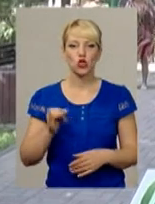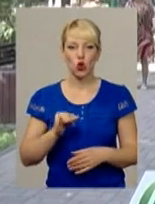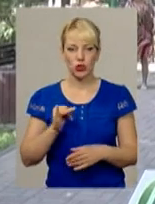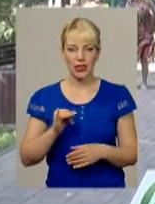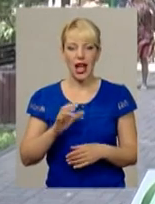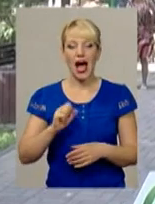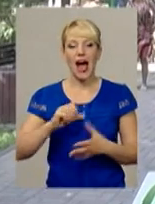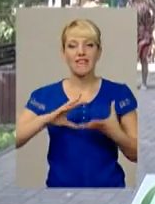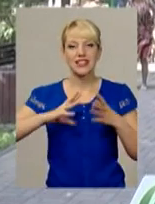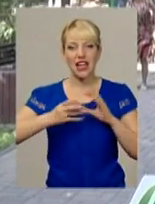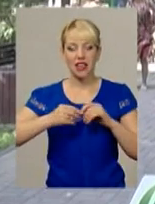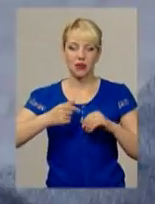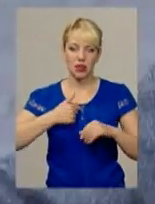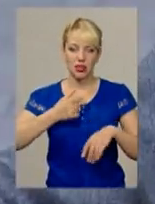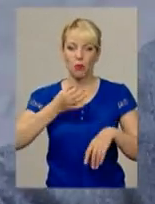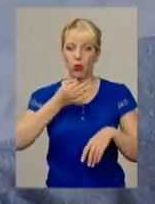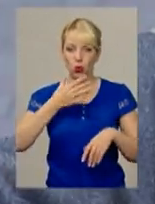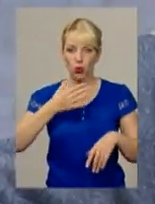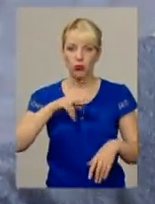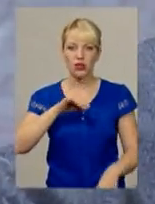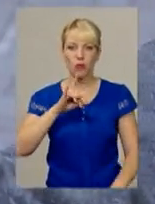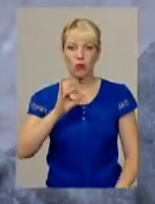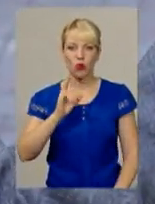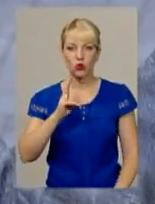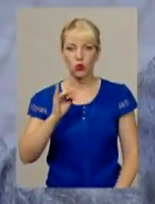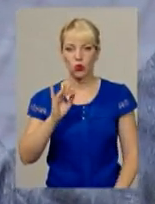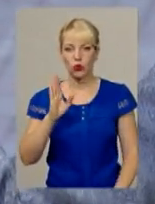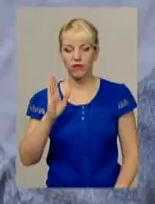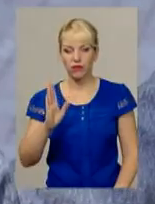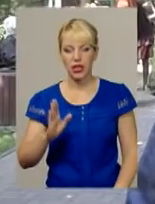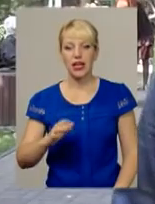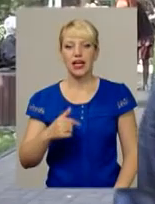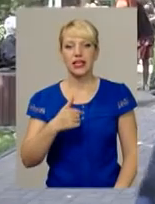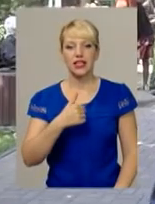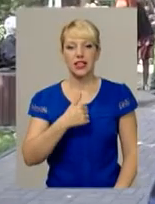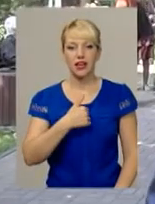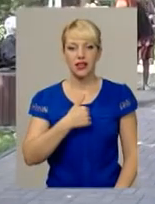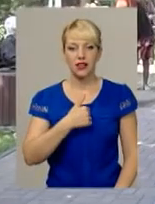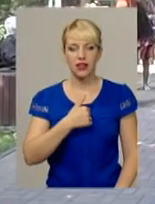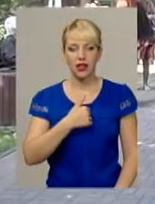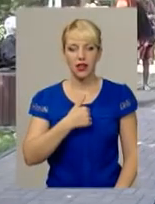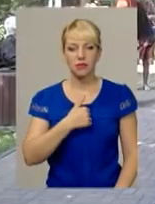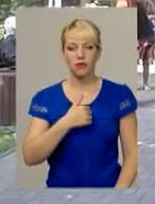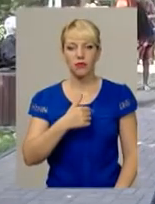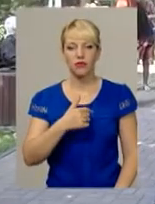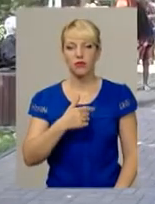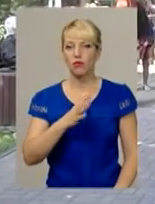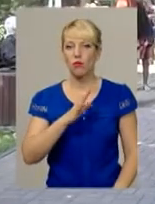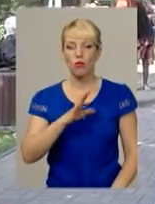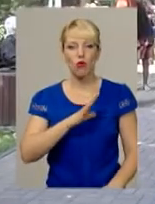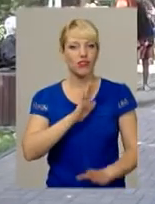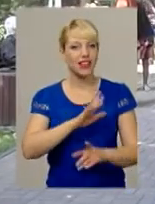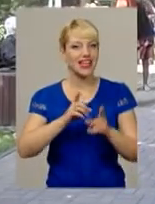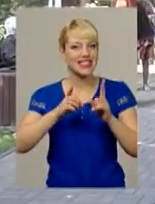А так взагалі мені дуже подобається проскурюв. Я був незгідний з ідеологією, яку пропагує